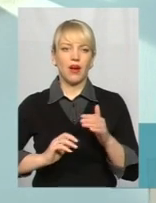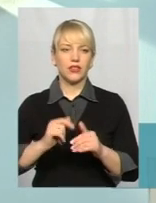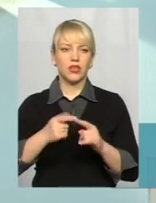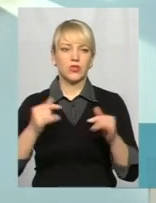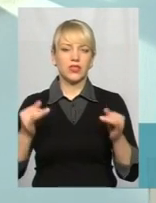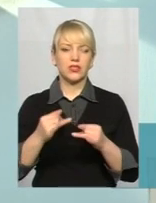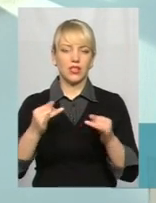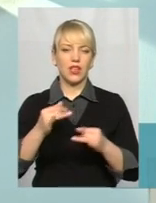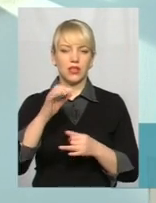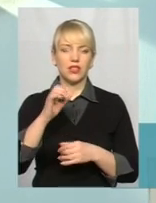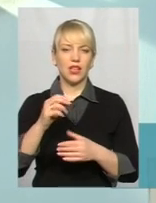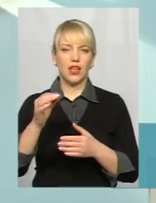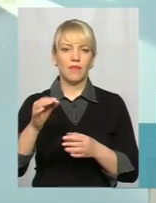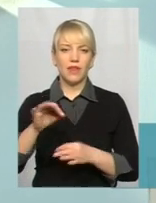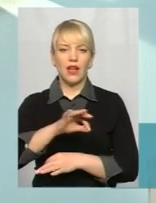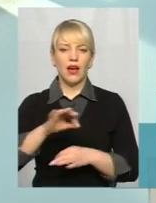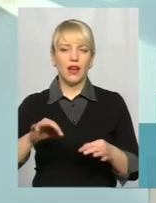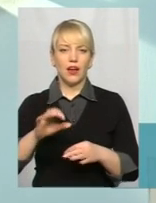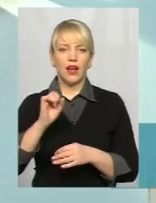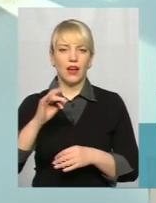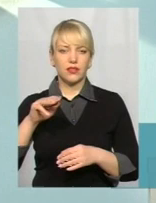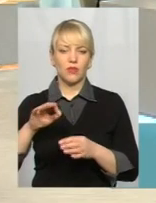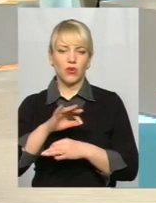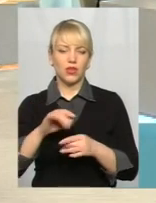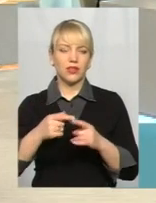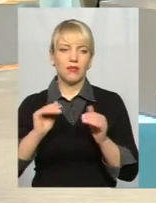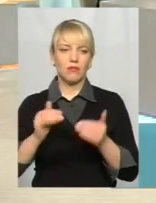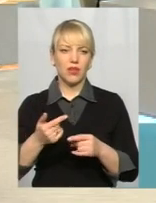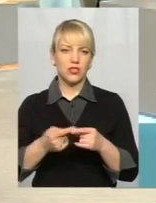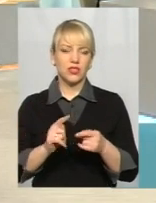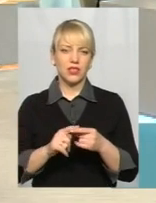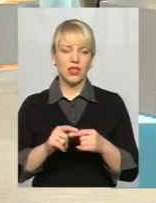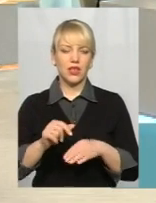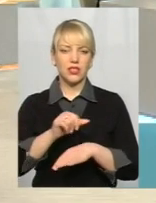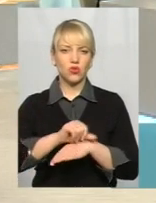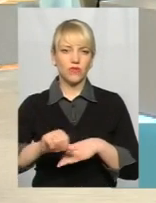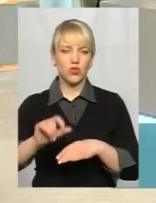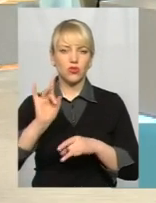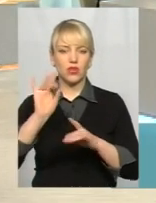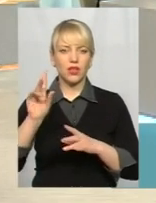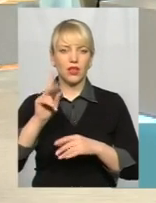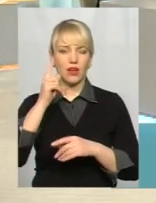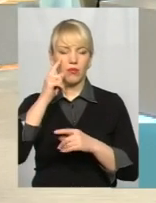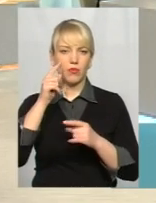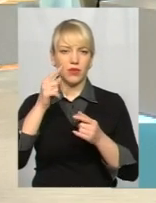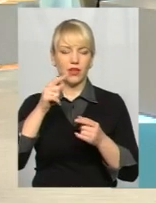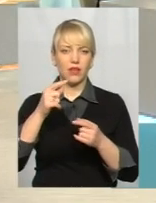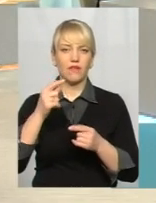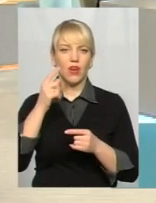і око милують, і менше цієї зовнішньої реклами, яка все-таки впадає в очі, і так само очуючи